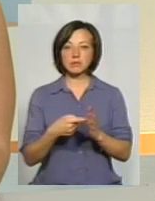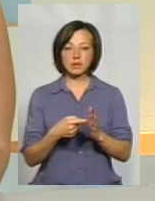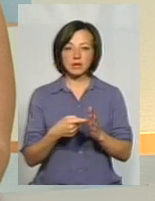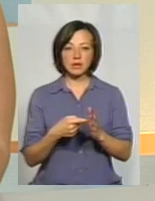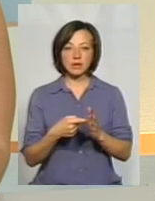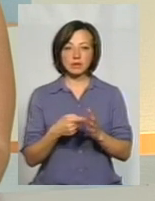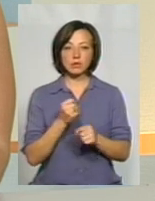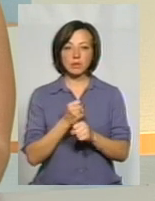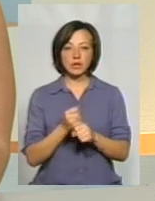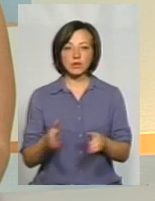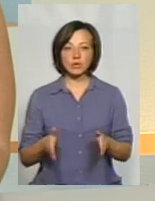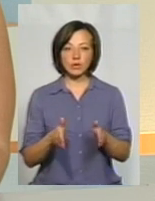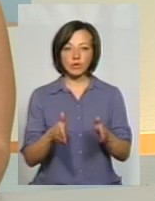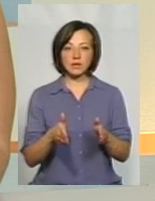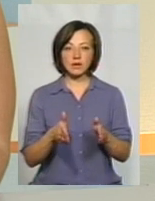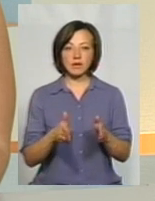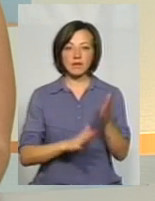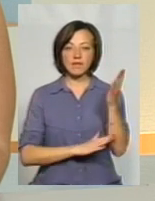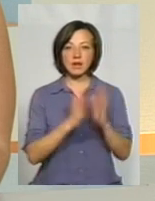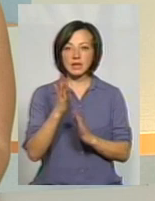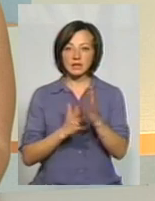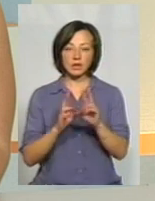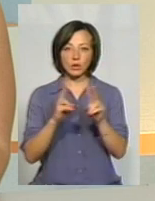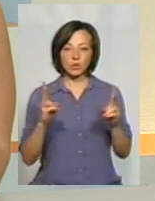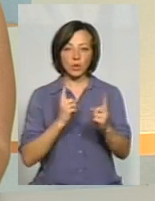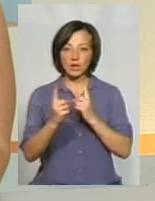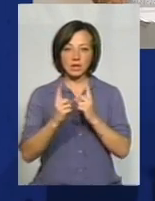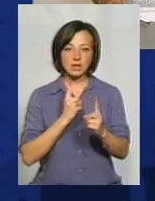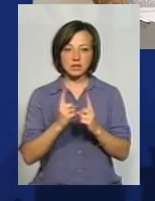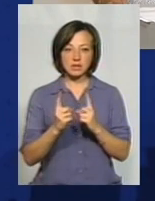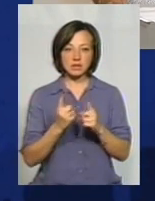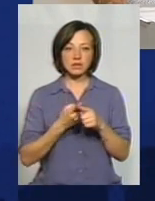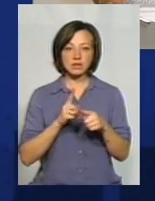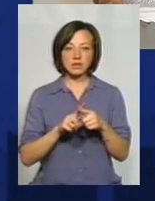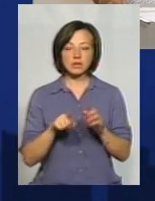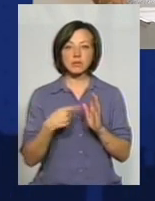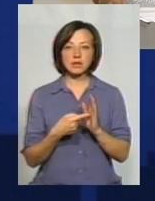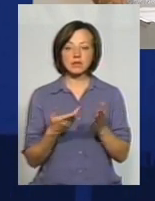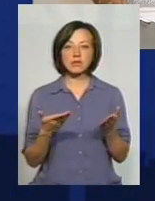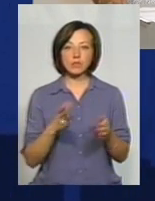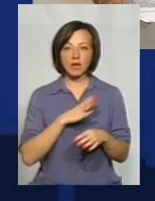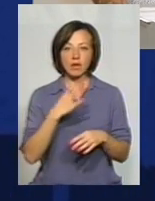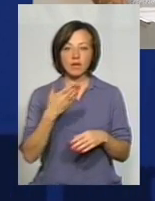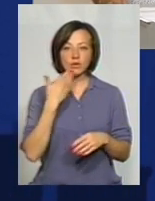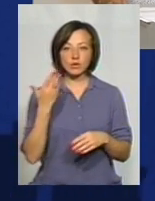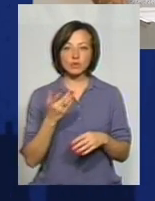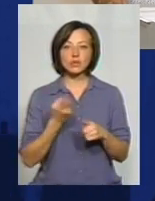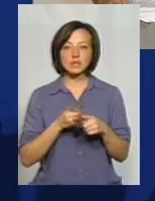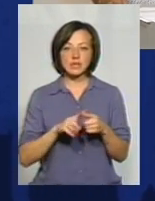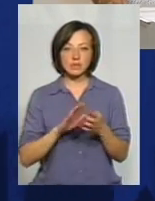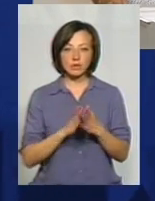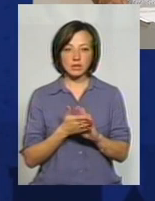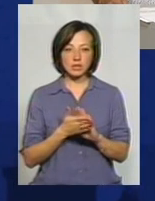заявляв, що зробили дорогу там майже в лісі, що на неї ніхто не їздить. Він запитував, була ваша доповідь, що це за